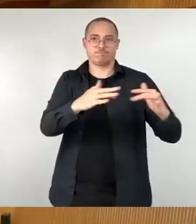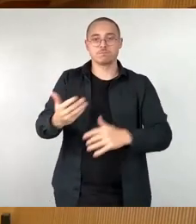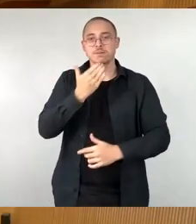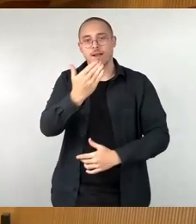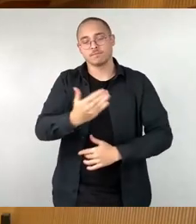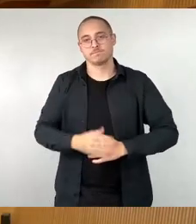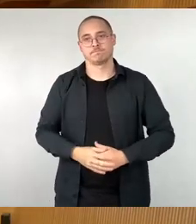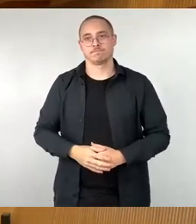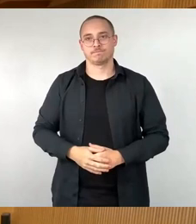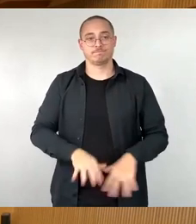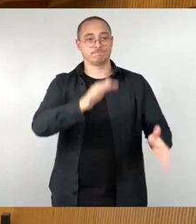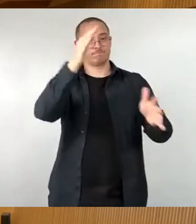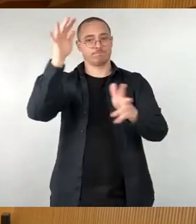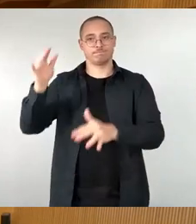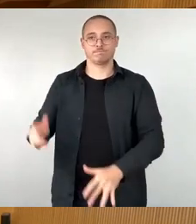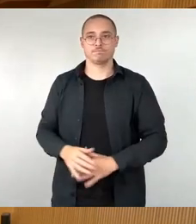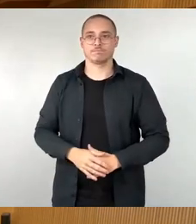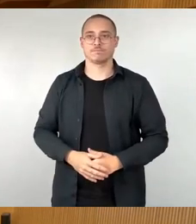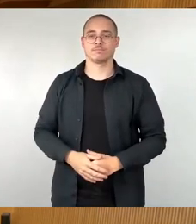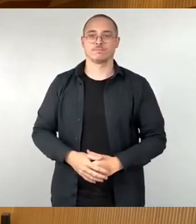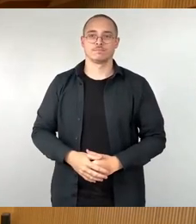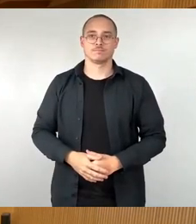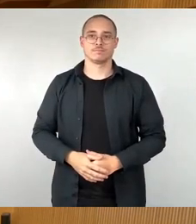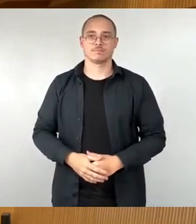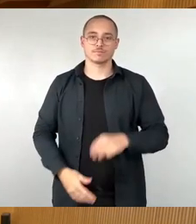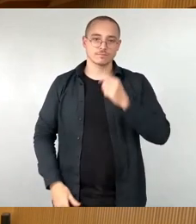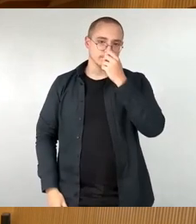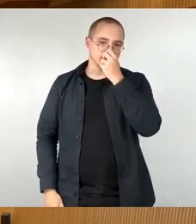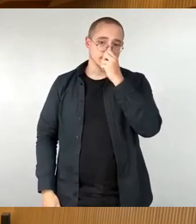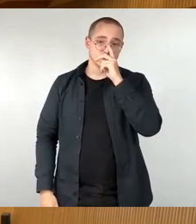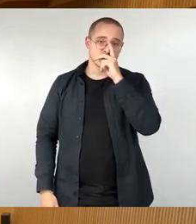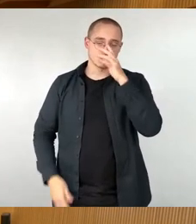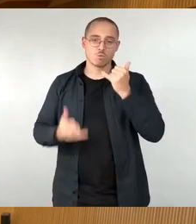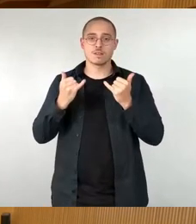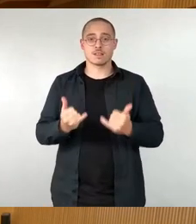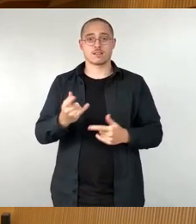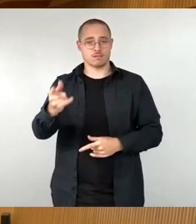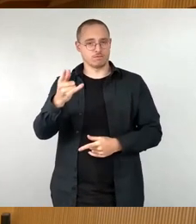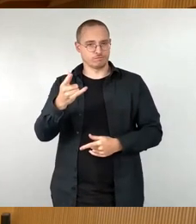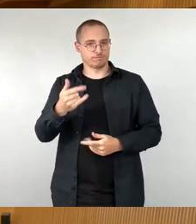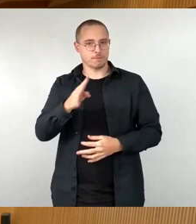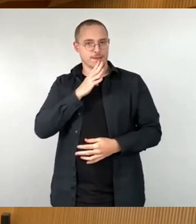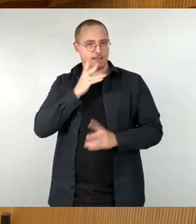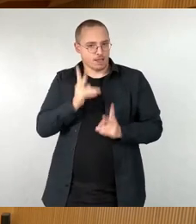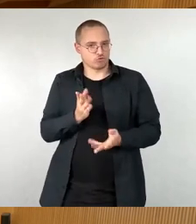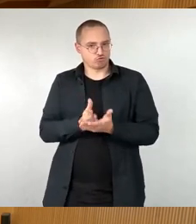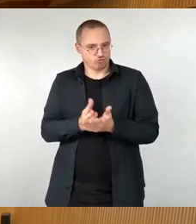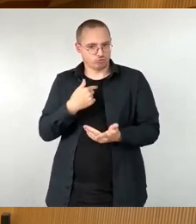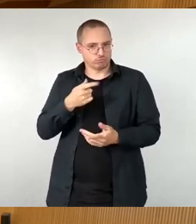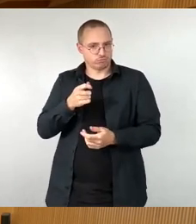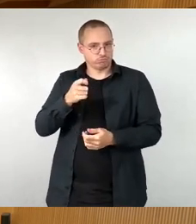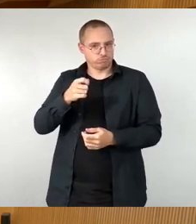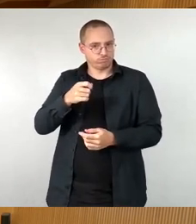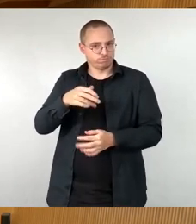So, jetzt zum vereinbarten Rederecht. Frau Hermann Schroeter darf Sie